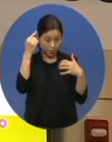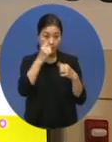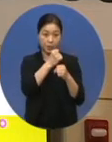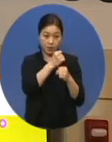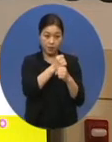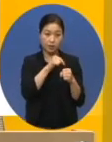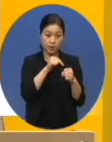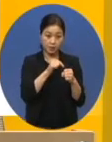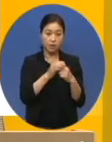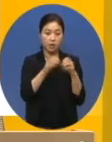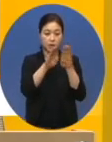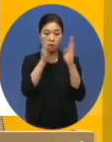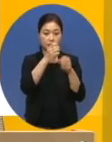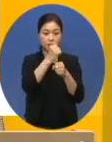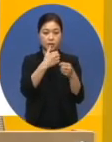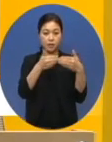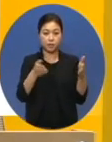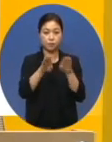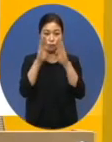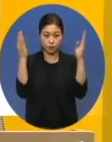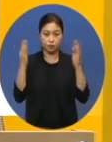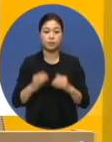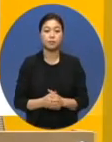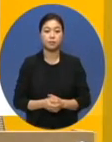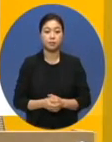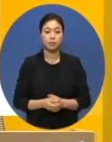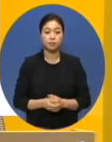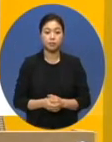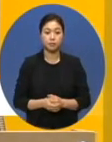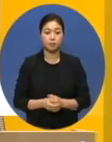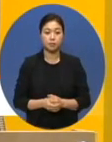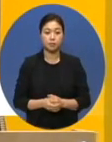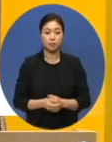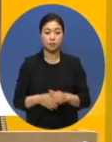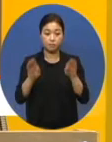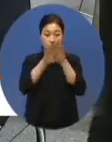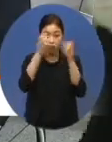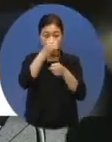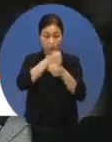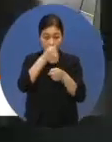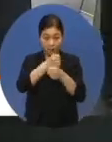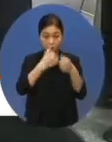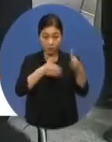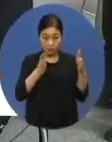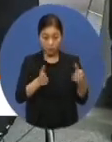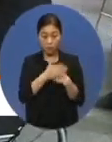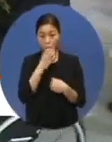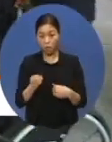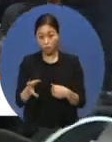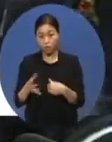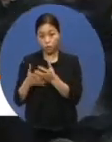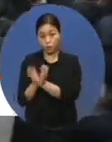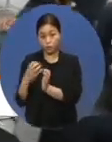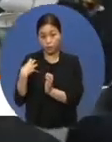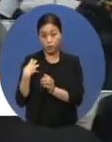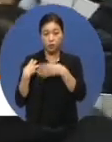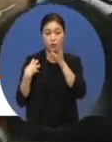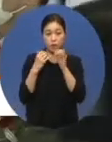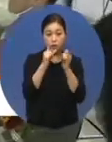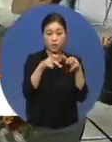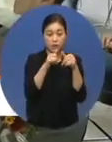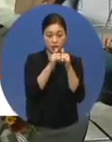열린제작실 문을 열었습니다. 열린제작실은 보건복지부에서 진행하는 노인장애인